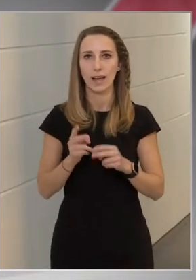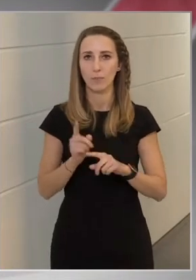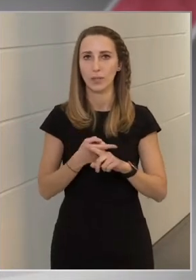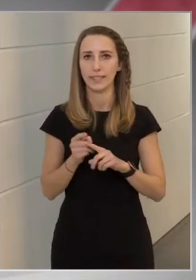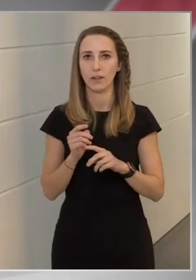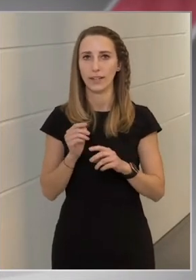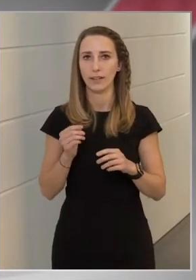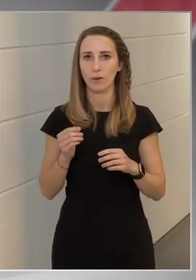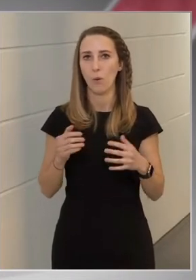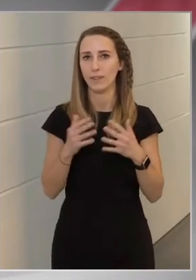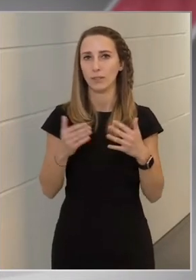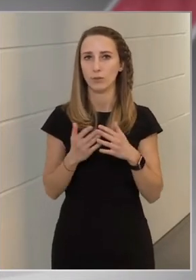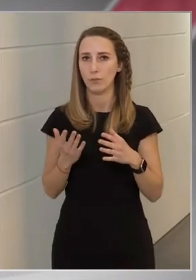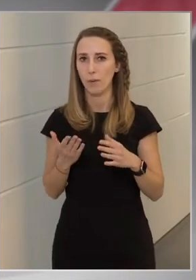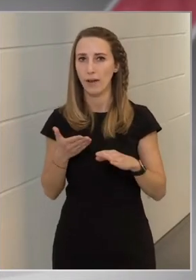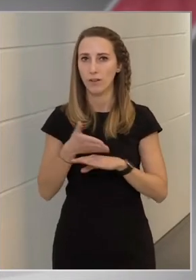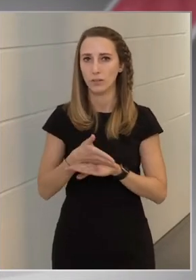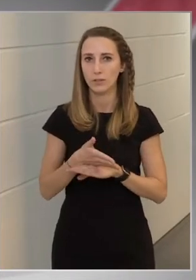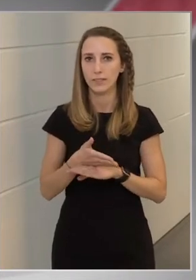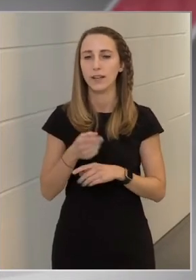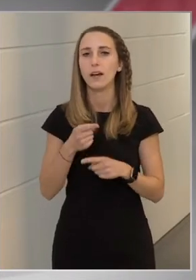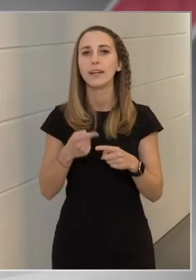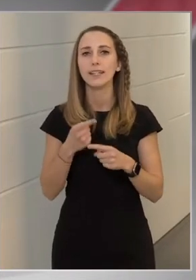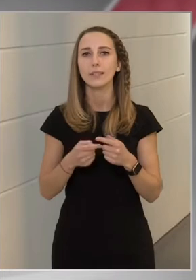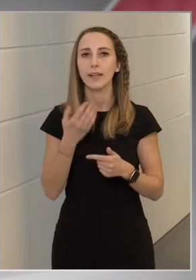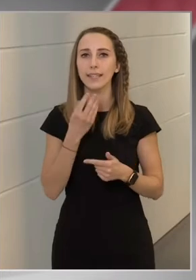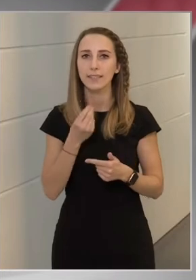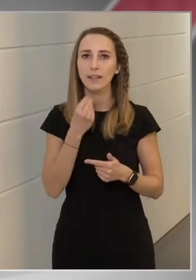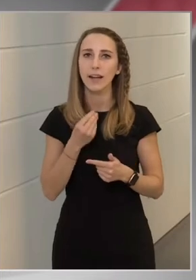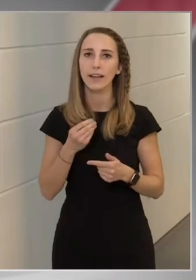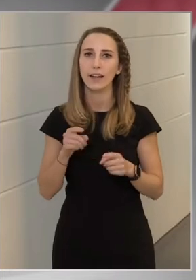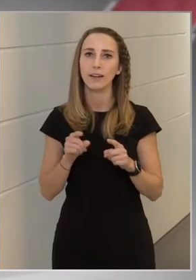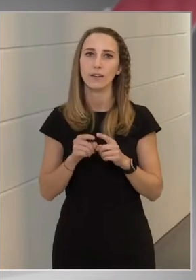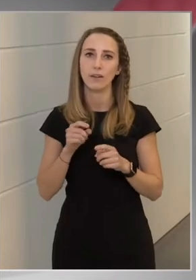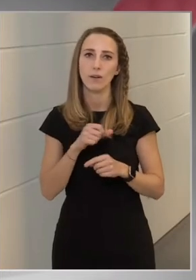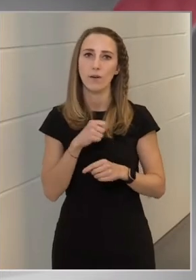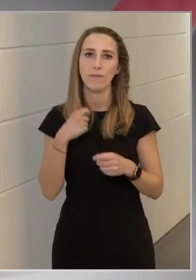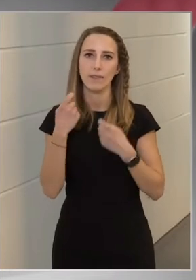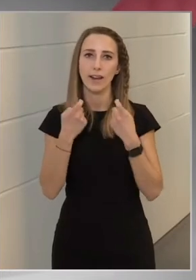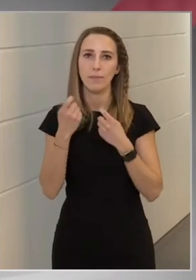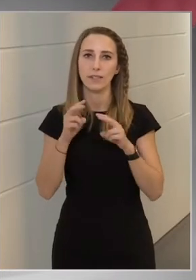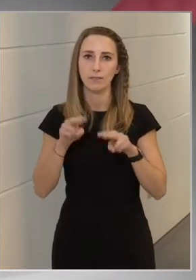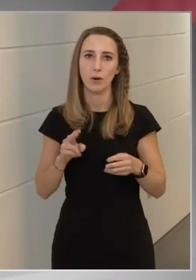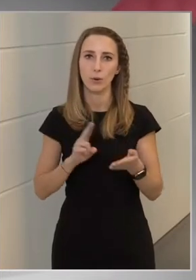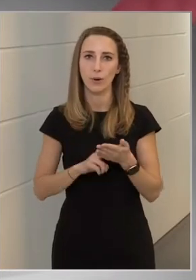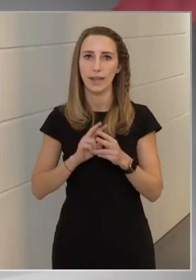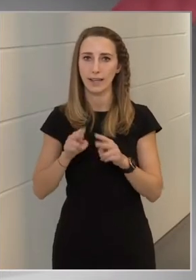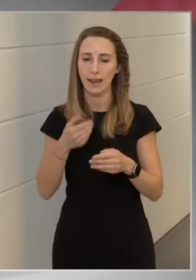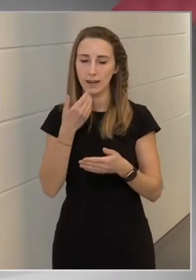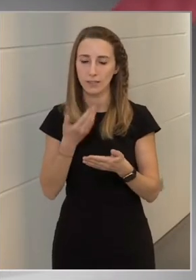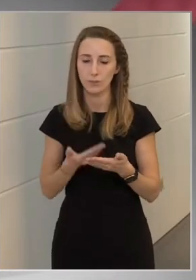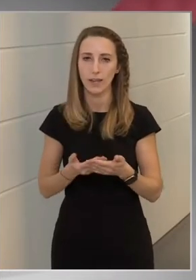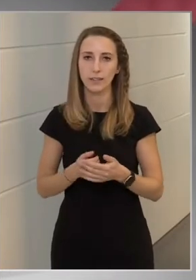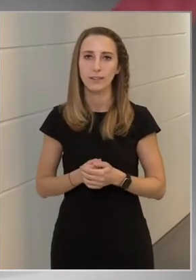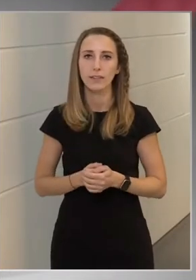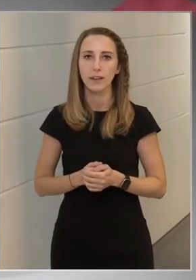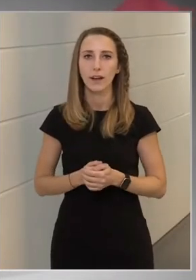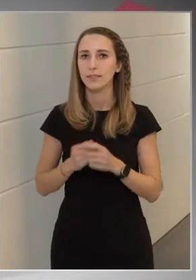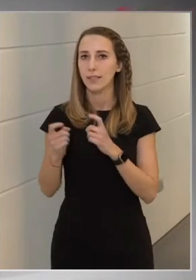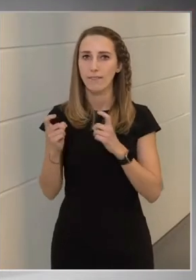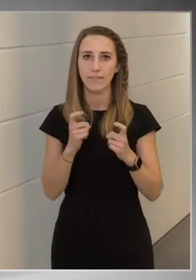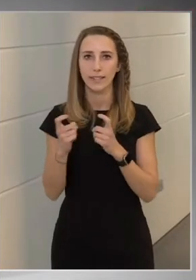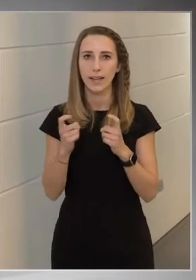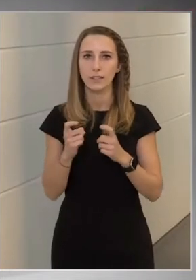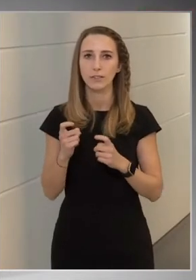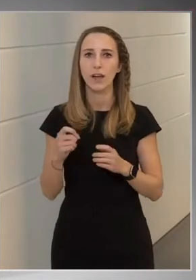részben pedig Izraelnek az önvédelemhez való jogát azt el kell ismerni, és az nem vitás,